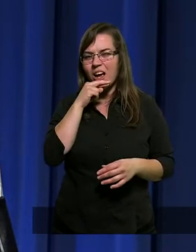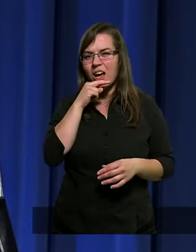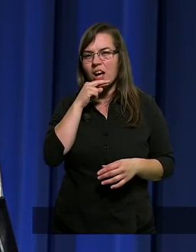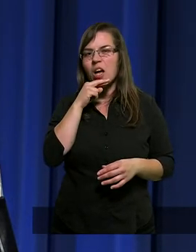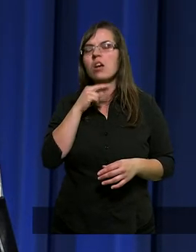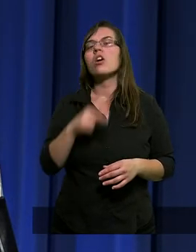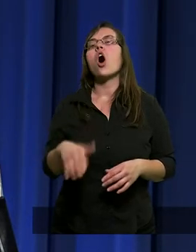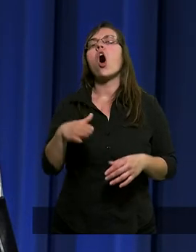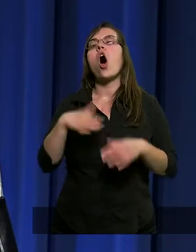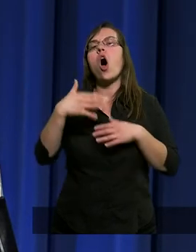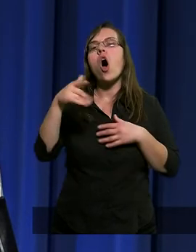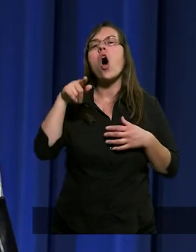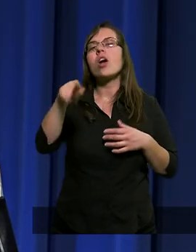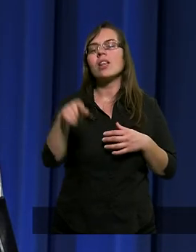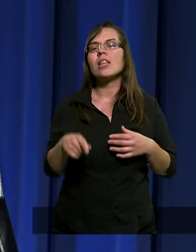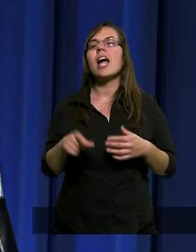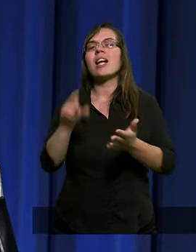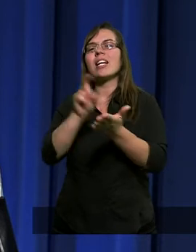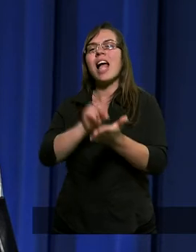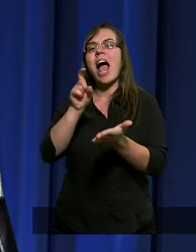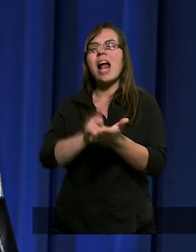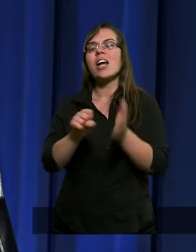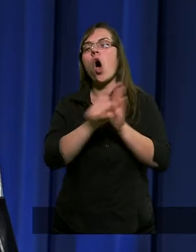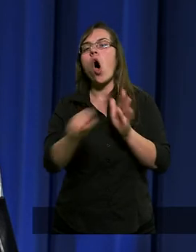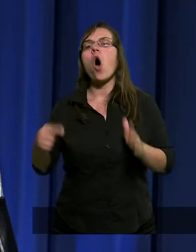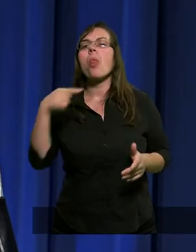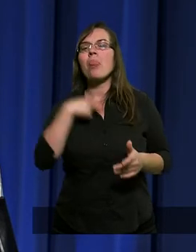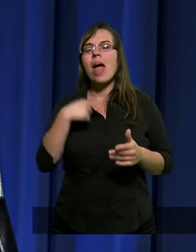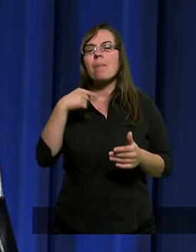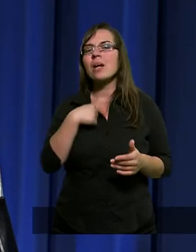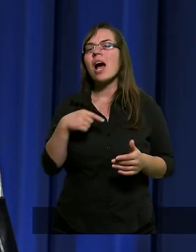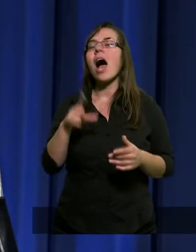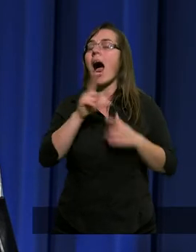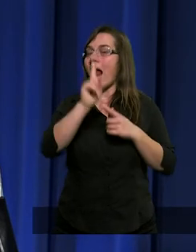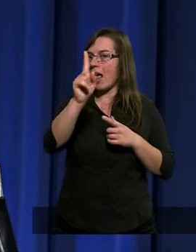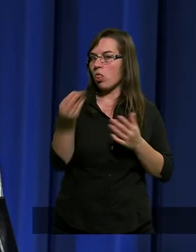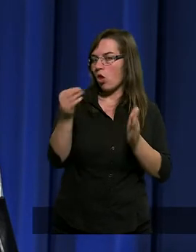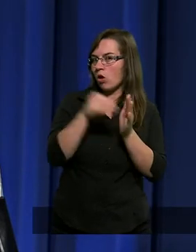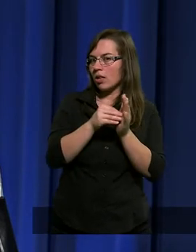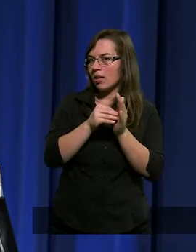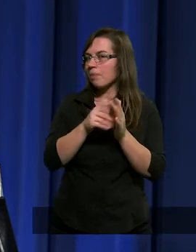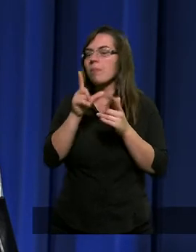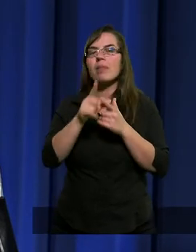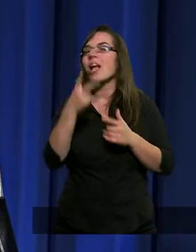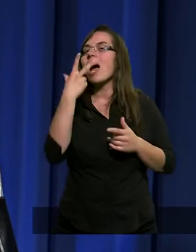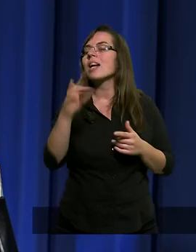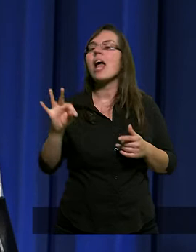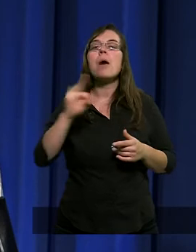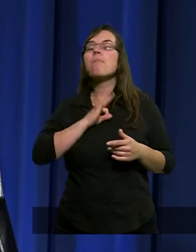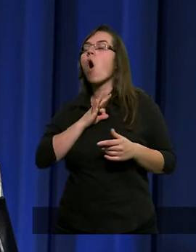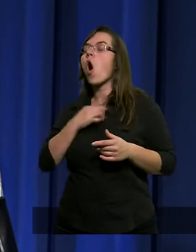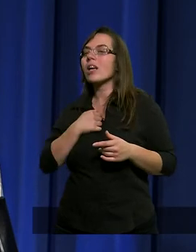oddal ten kielich ode mnie, ale dodał, ale nie